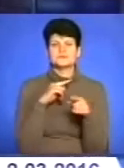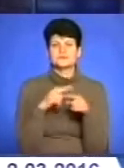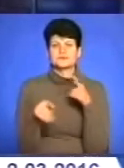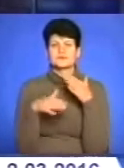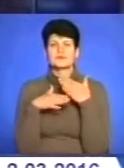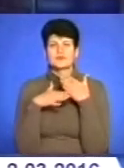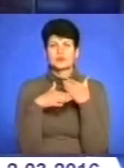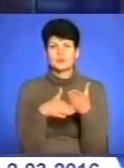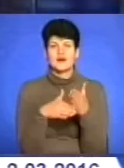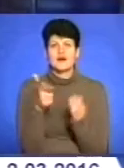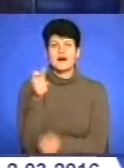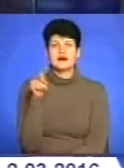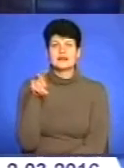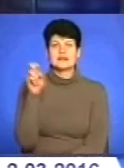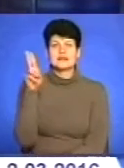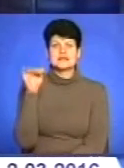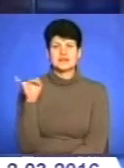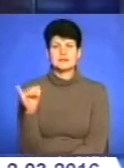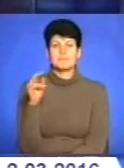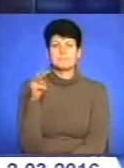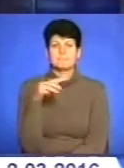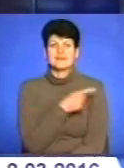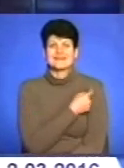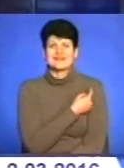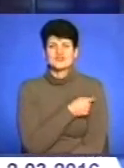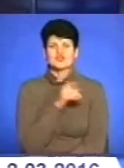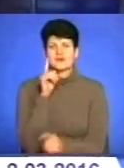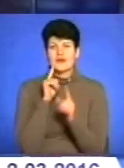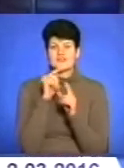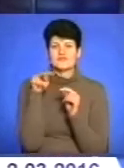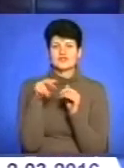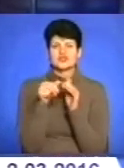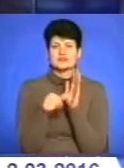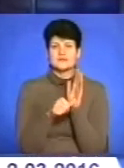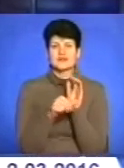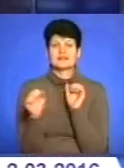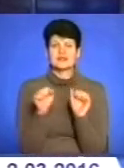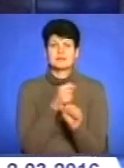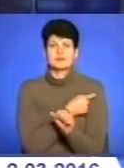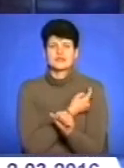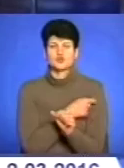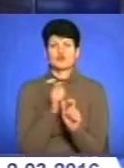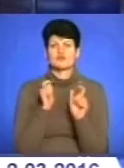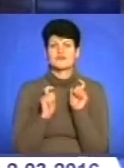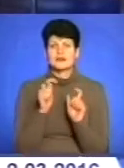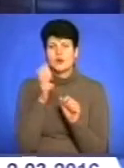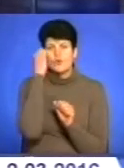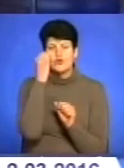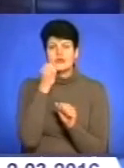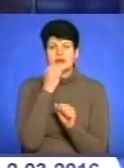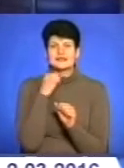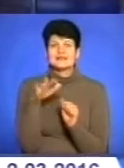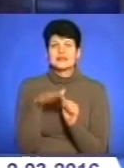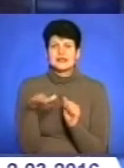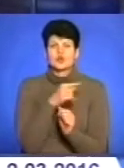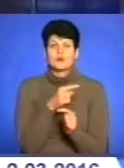допомоги «Галицькі медичні раллі-2016». Керівники медичного університету подякували начальнику територіального медичного об